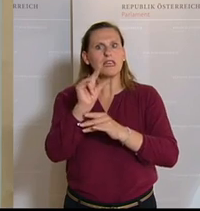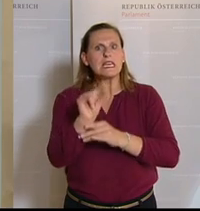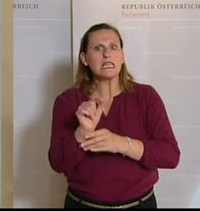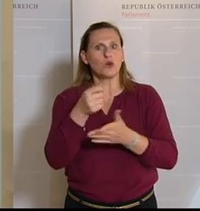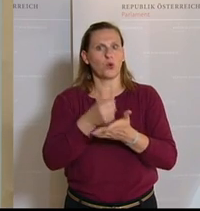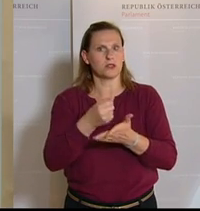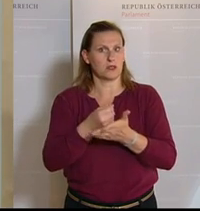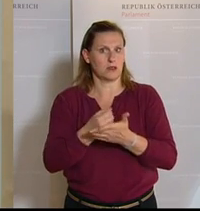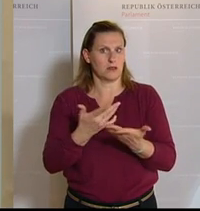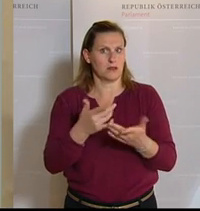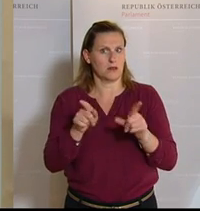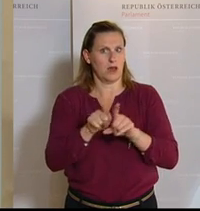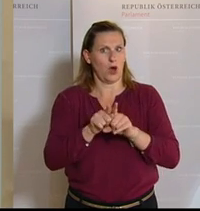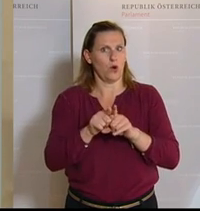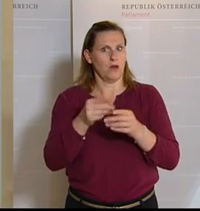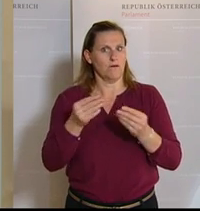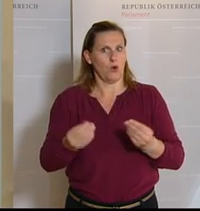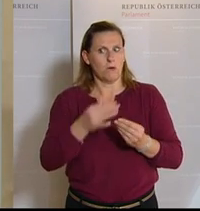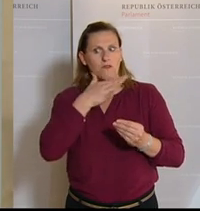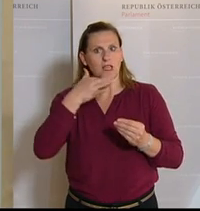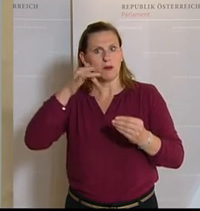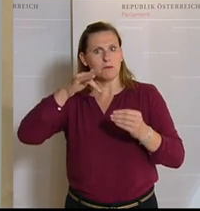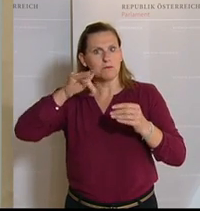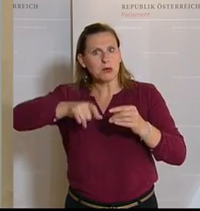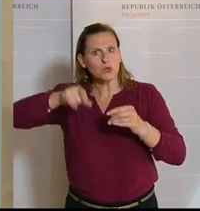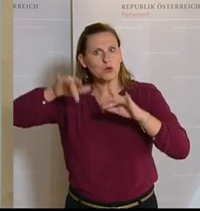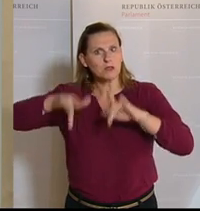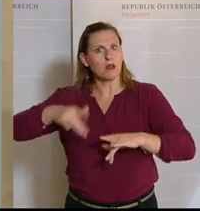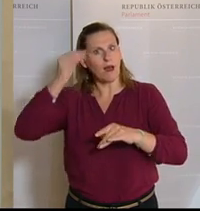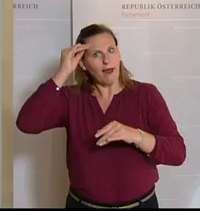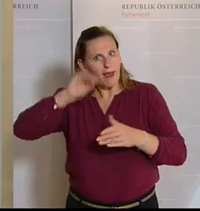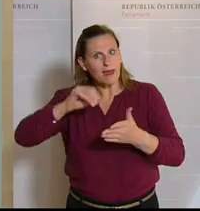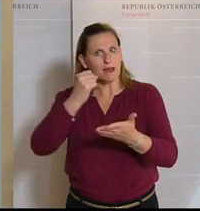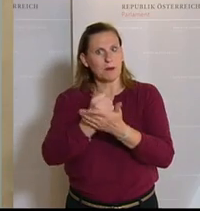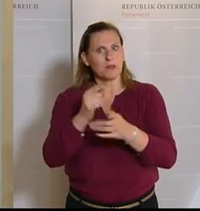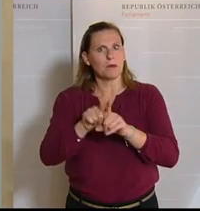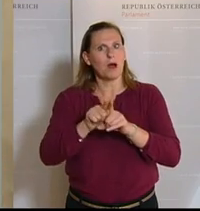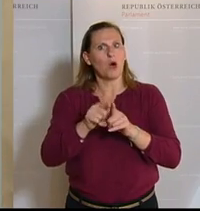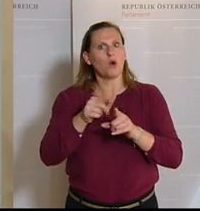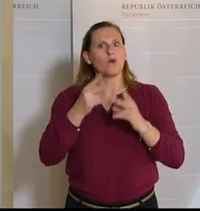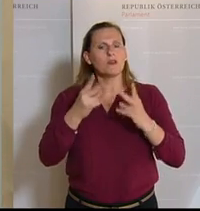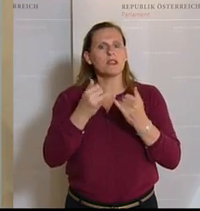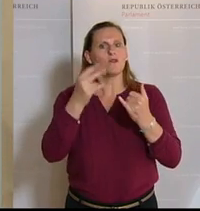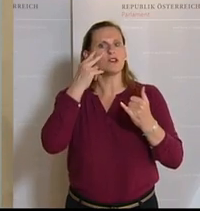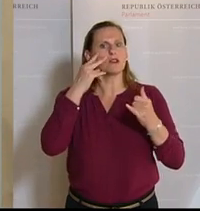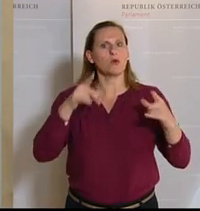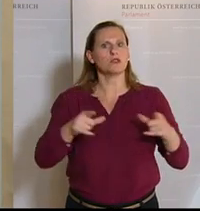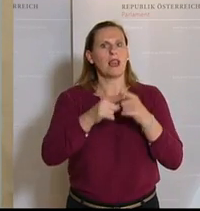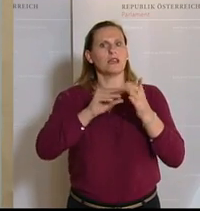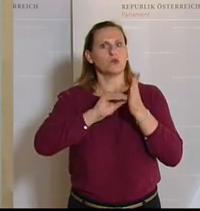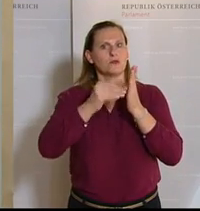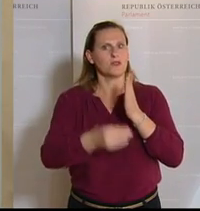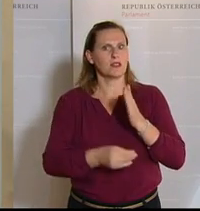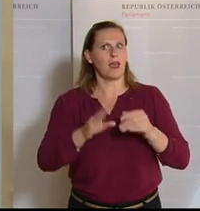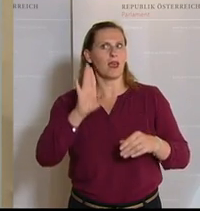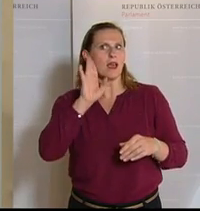Kosten haben, gerade durch das ehrenamtliche Engagement. Aber ganz entscheidend wird auch sein die Frage der Leistungsverträge. Das höre ich aus dem Sektor immer ganz stark.